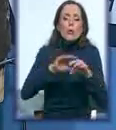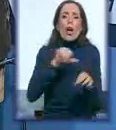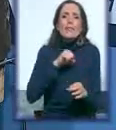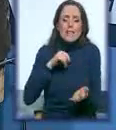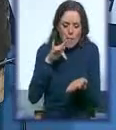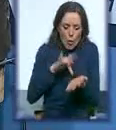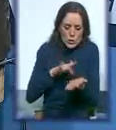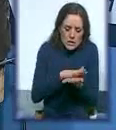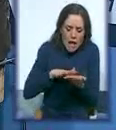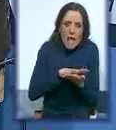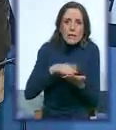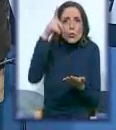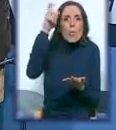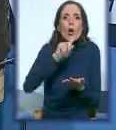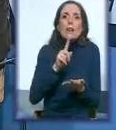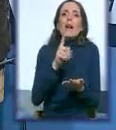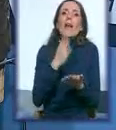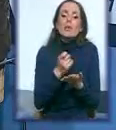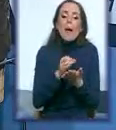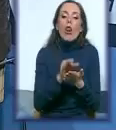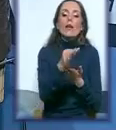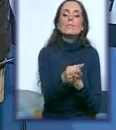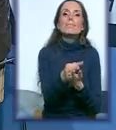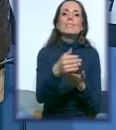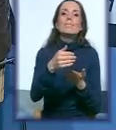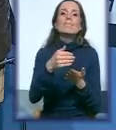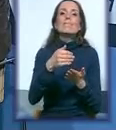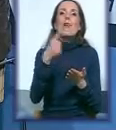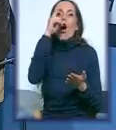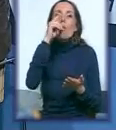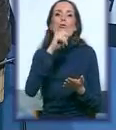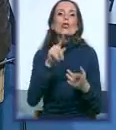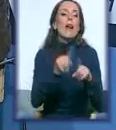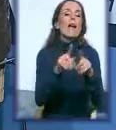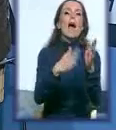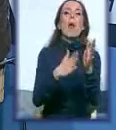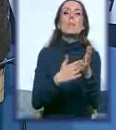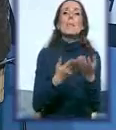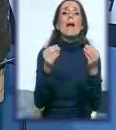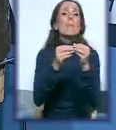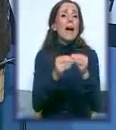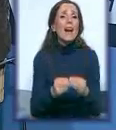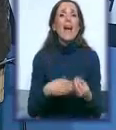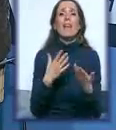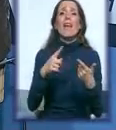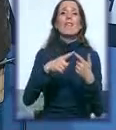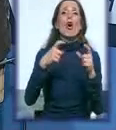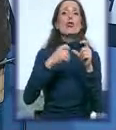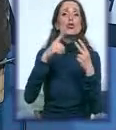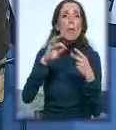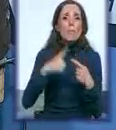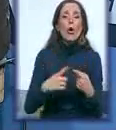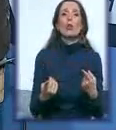centralnom gradskom jezgru, nego da malo podržimo i opštine kao što su Barajevo, Sopot,